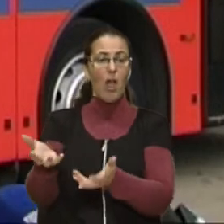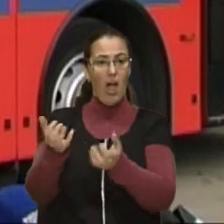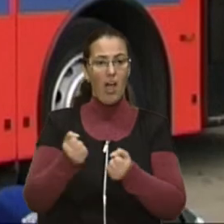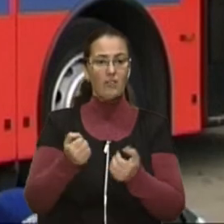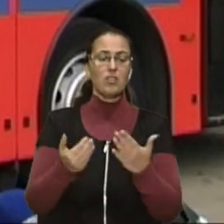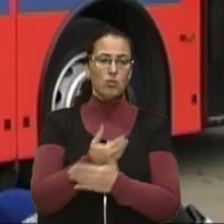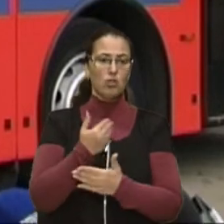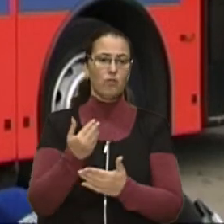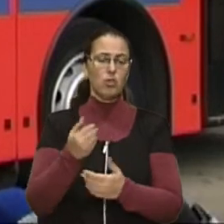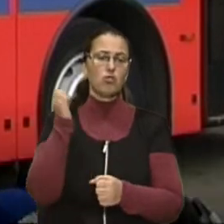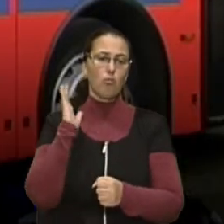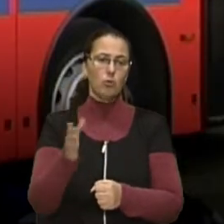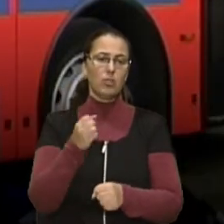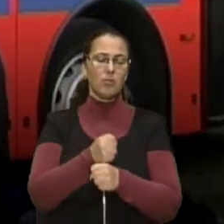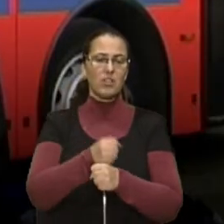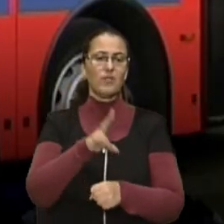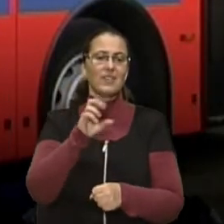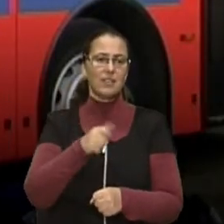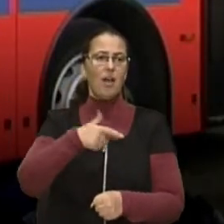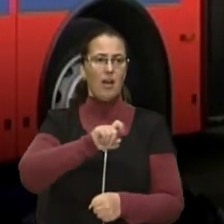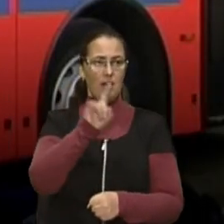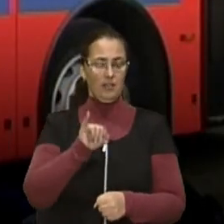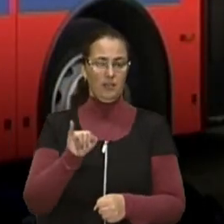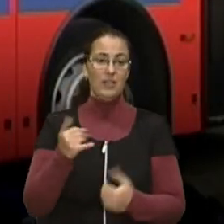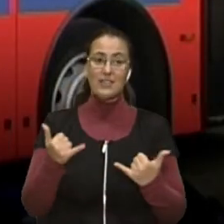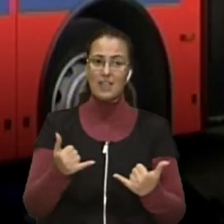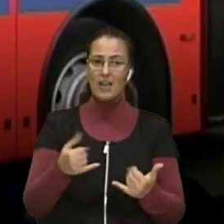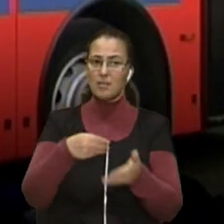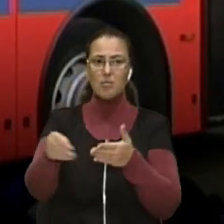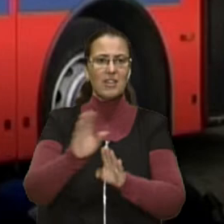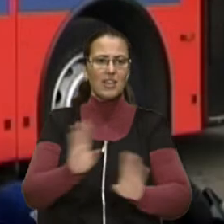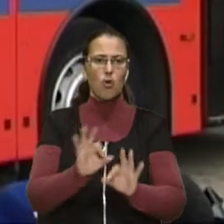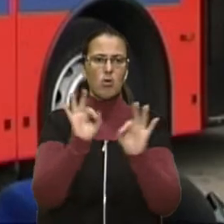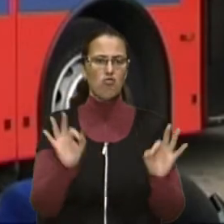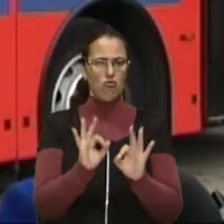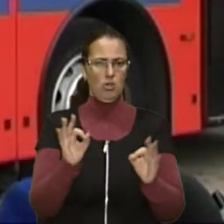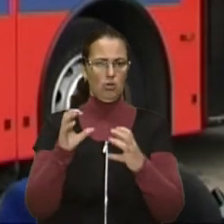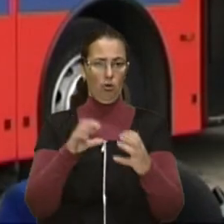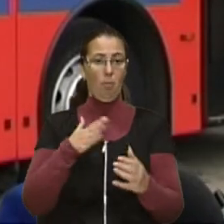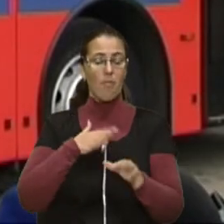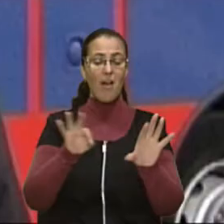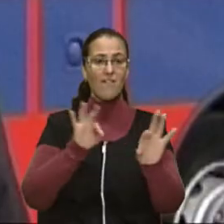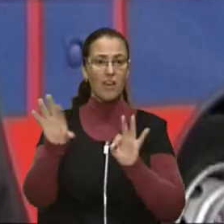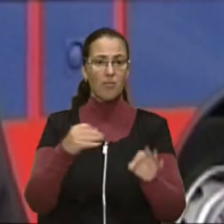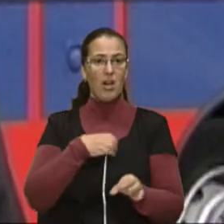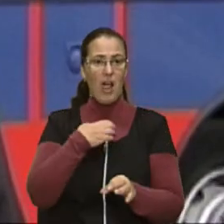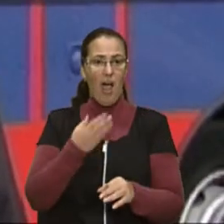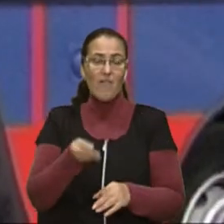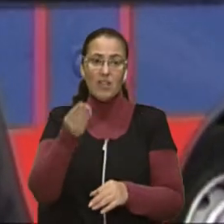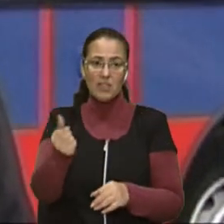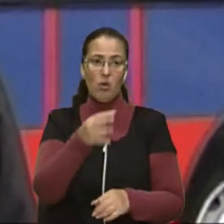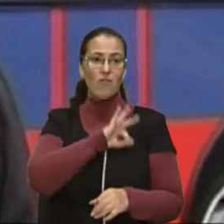на сьогоднішній день ми не закупили конкретно жодного. Ми вибрали ці автобуси, ми зробили авансову оплату. Ми